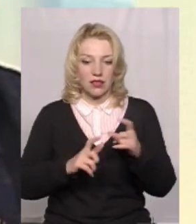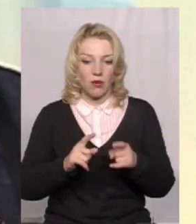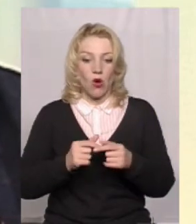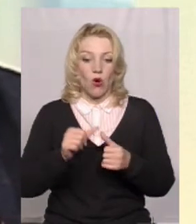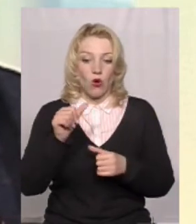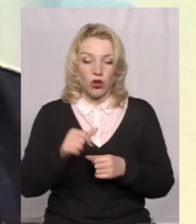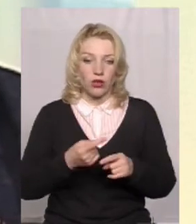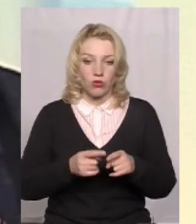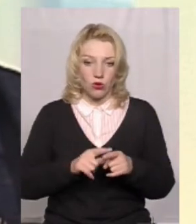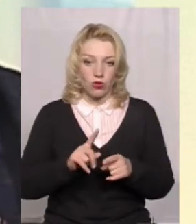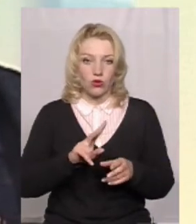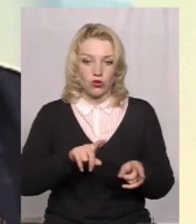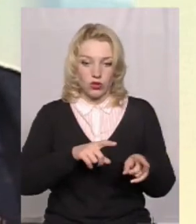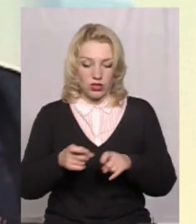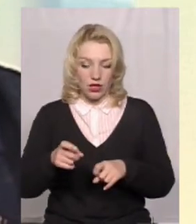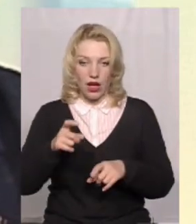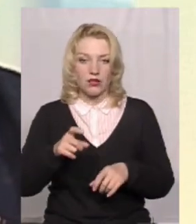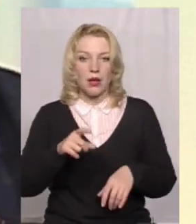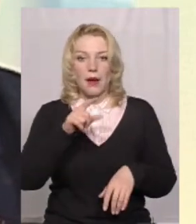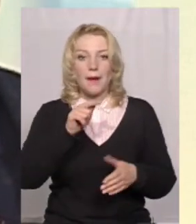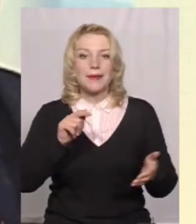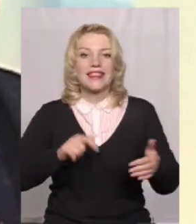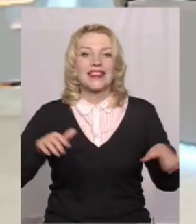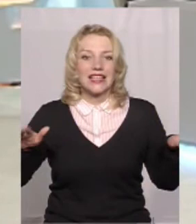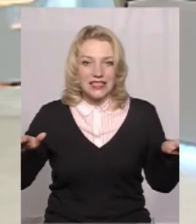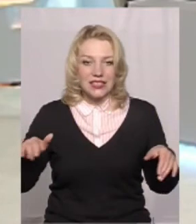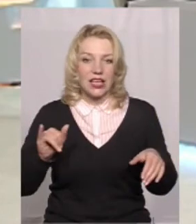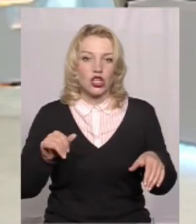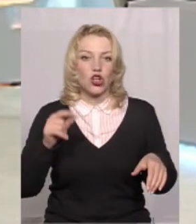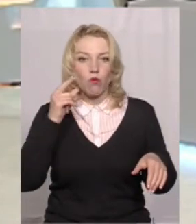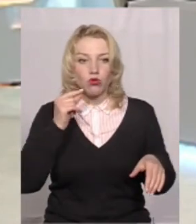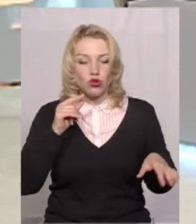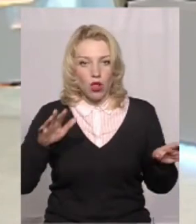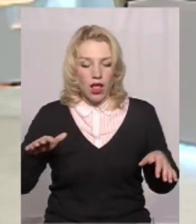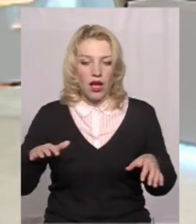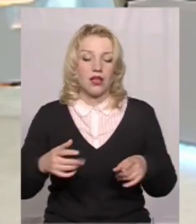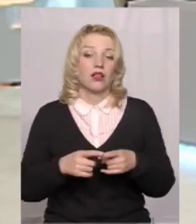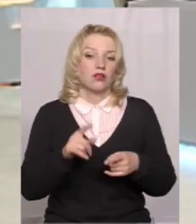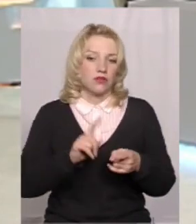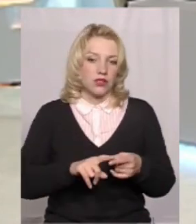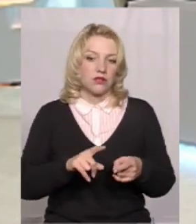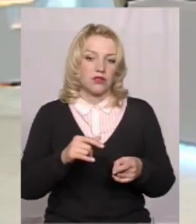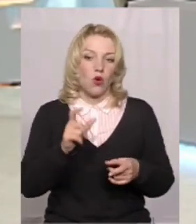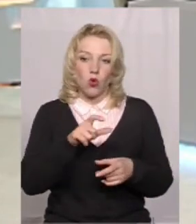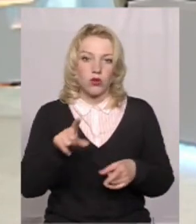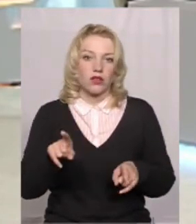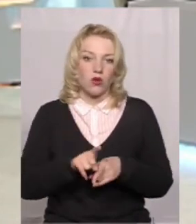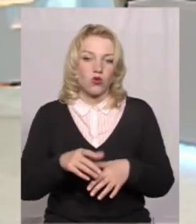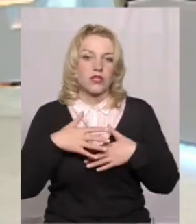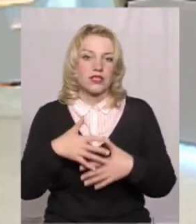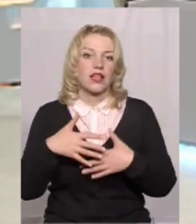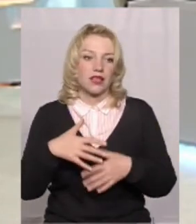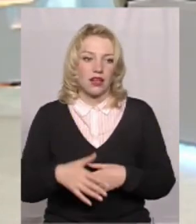птиця, бджола, і люди також відчувають. І у нас є сюжет про те, що